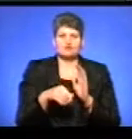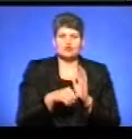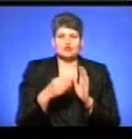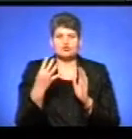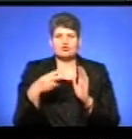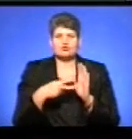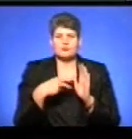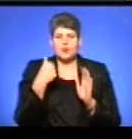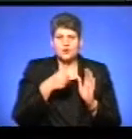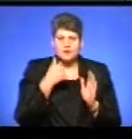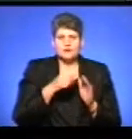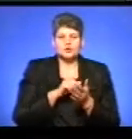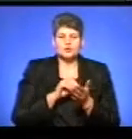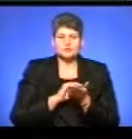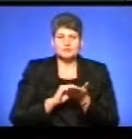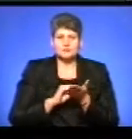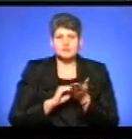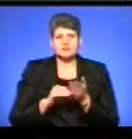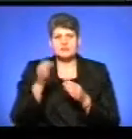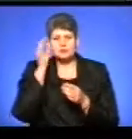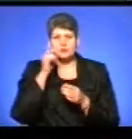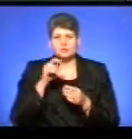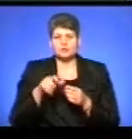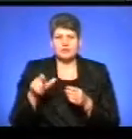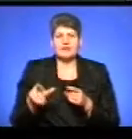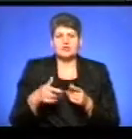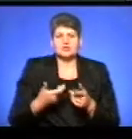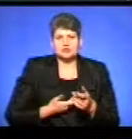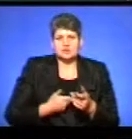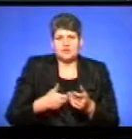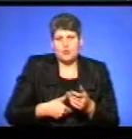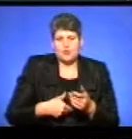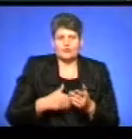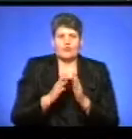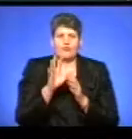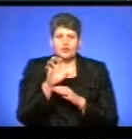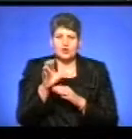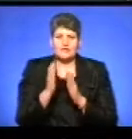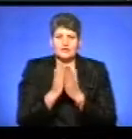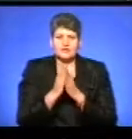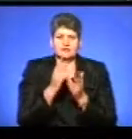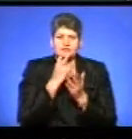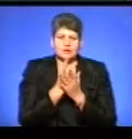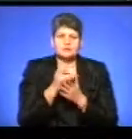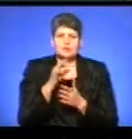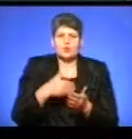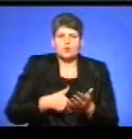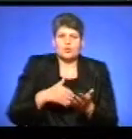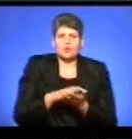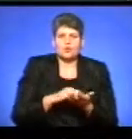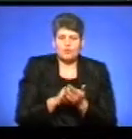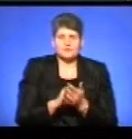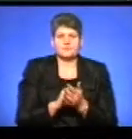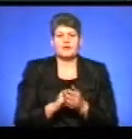років. Друковані спогади людей, які пережили голод. Фотографії і книги, що висвітлюють події Голодомору. На відкритті виставки